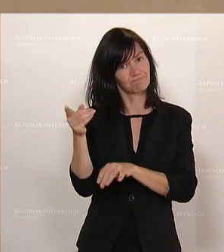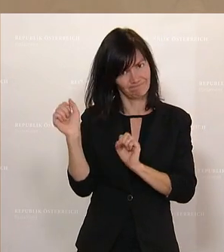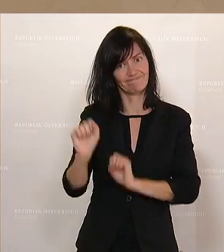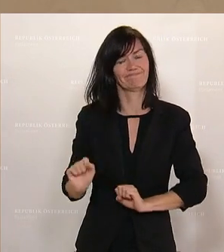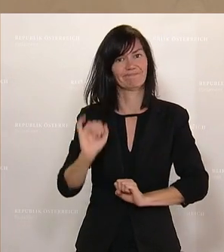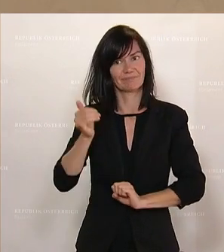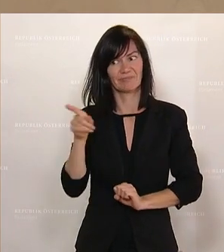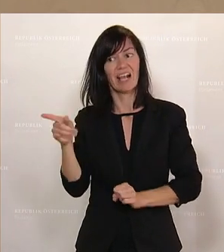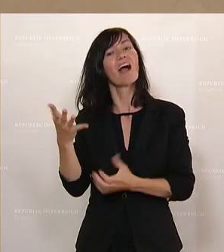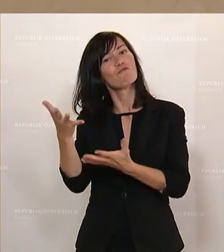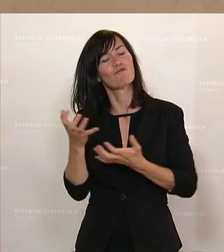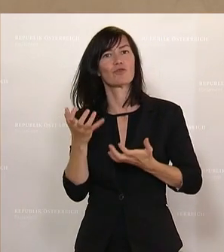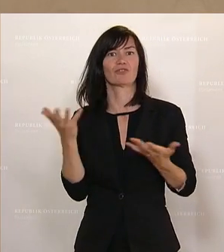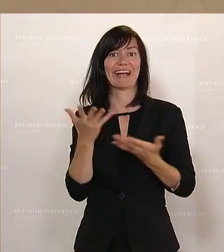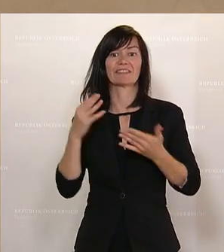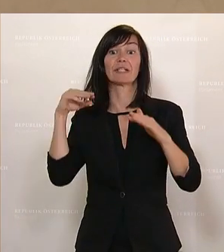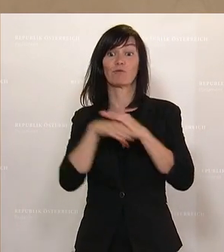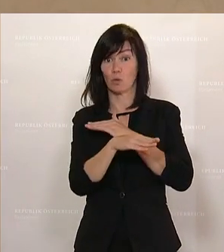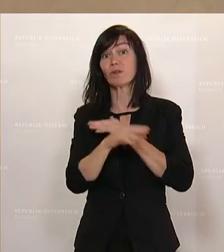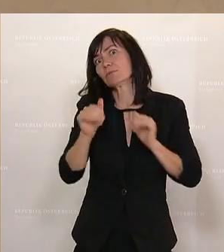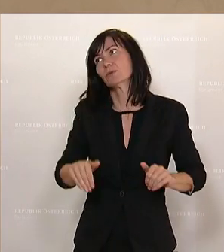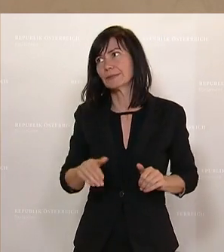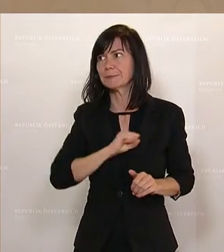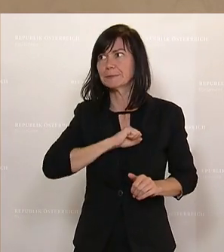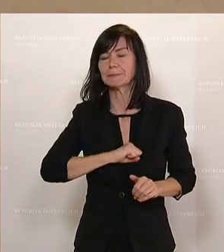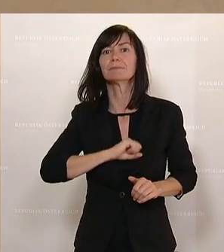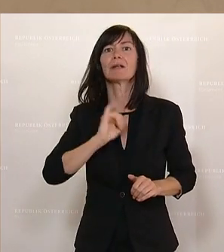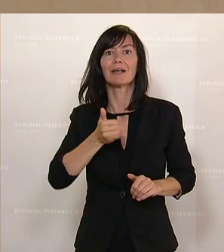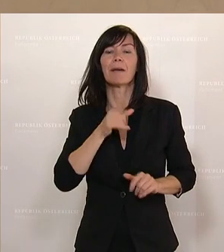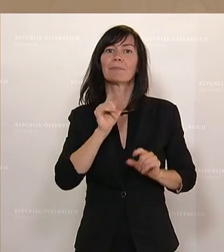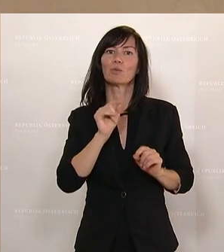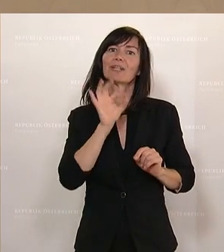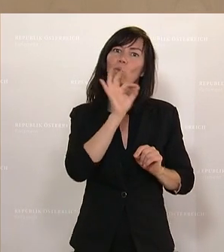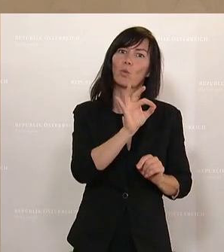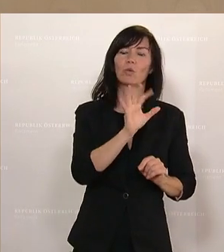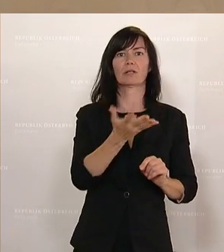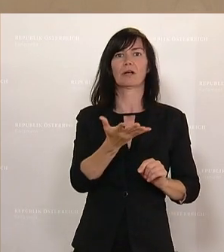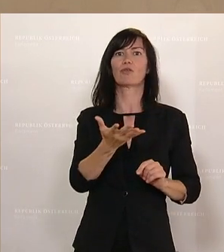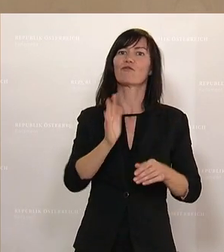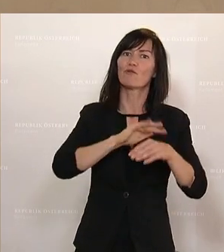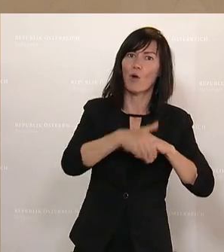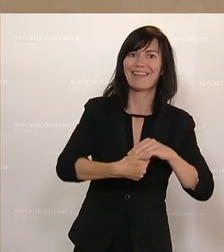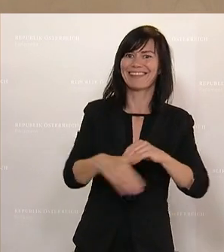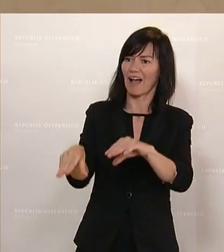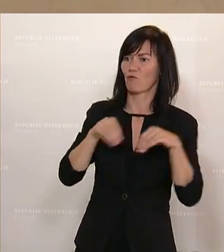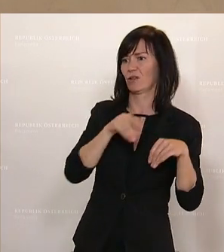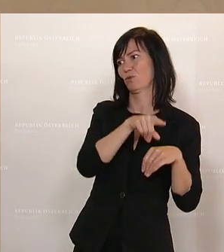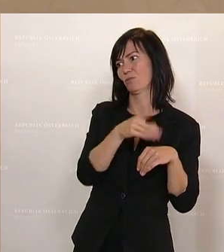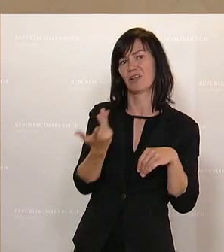eines wünschen, wenn Sie flüchten müssen. Dass Sie gut, dass Sie freundlich, dass Sie